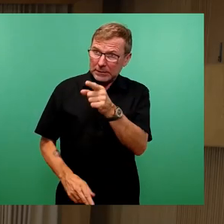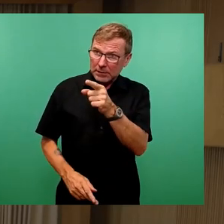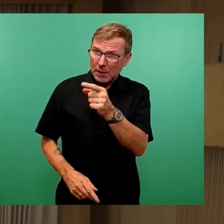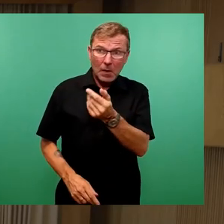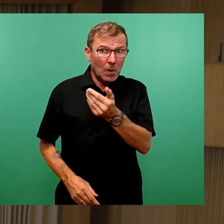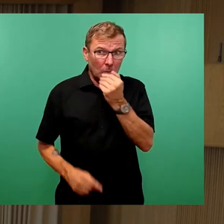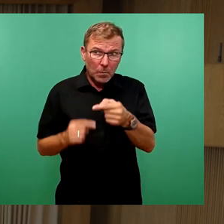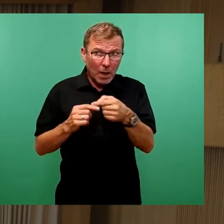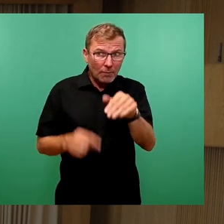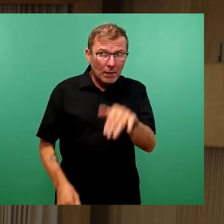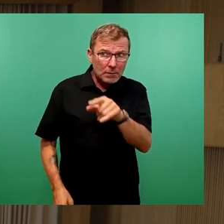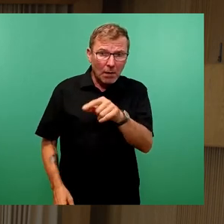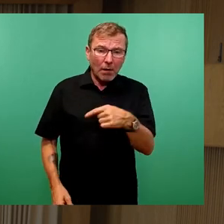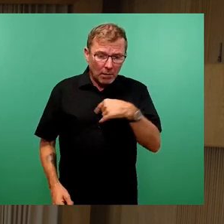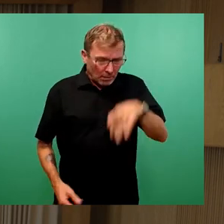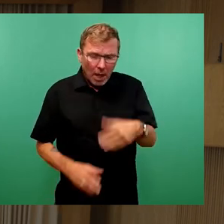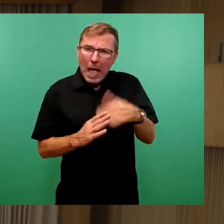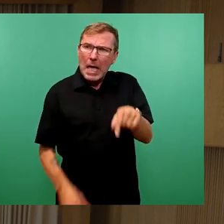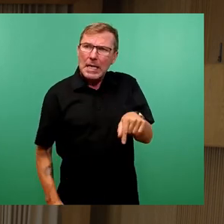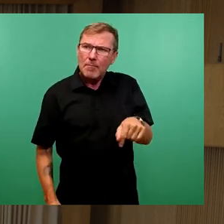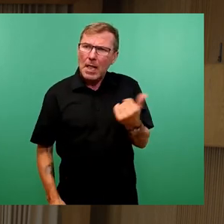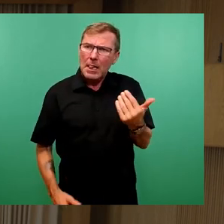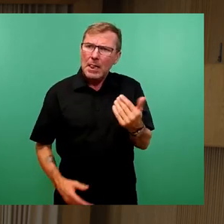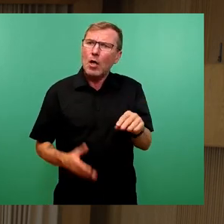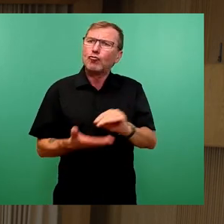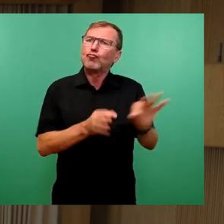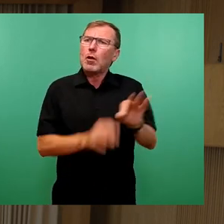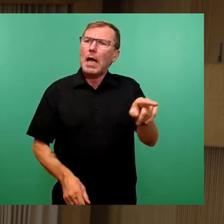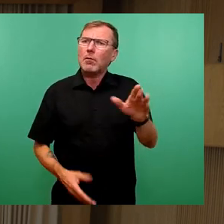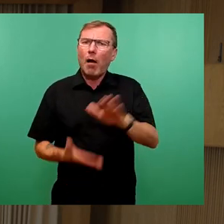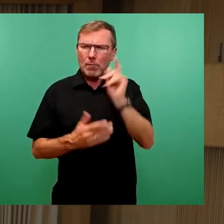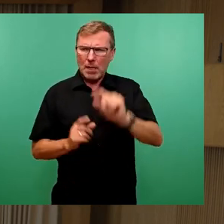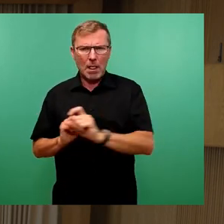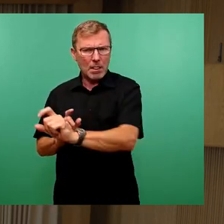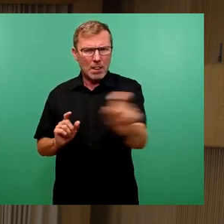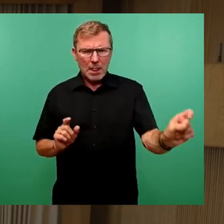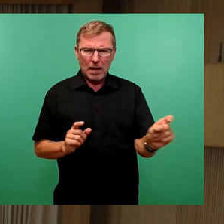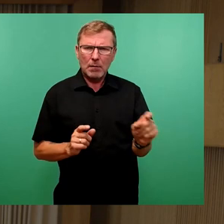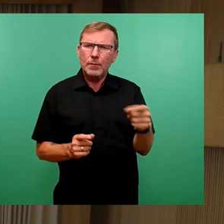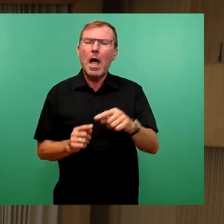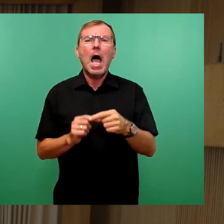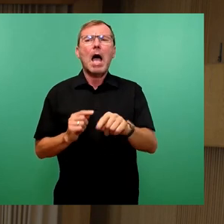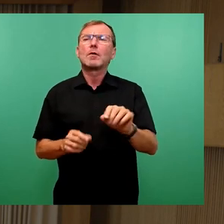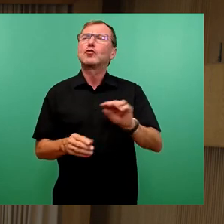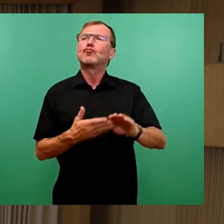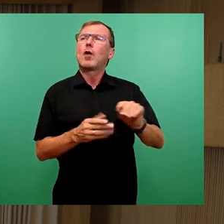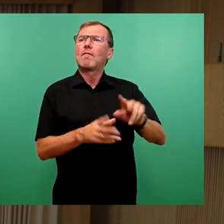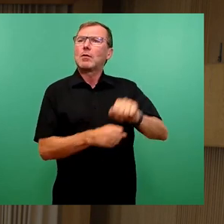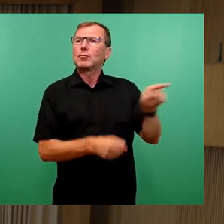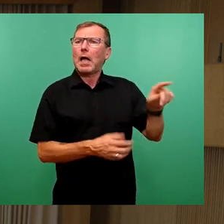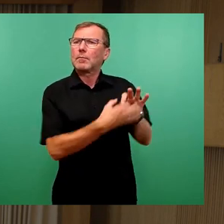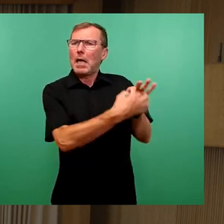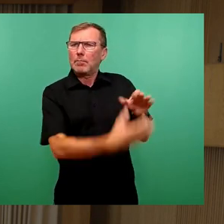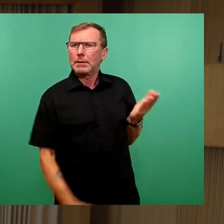Anweisung gibt? Weil mir liegt direkt eine E-Mail einer Schulleiterin an die Lehrer vor, die sich direkt auf eine Anweisung seitens des Schulverwaltungsamtes bezieht,